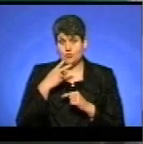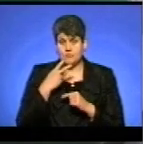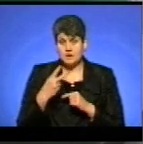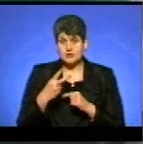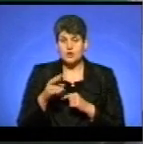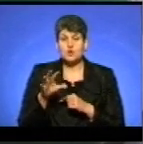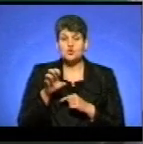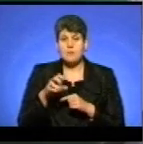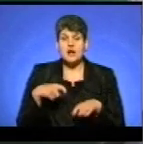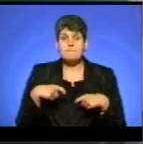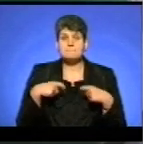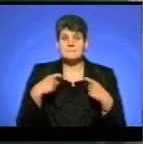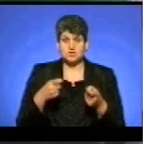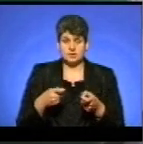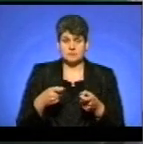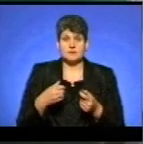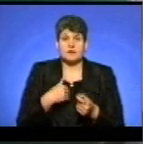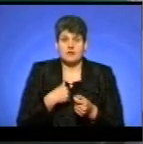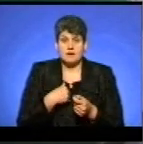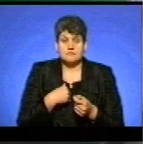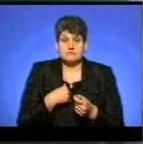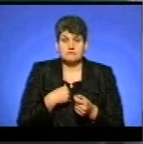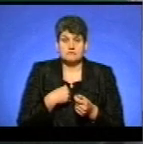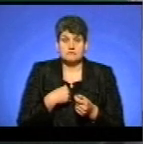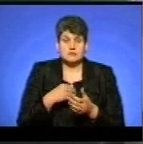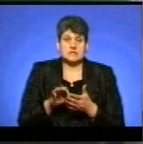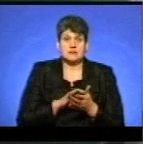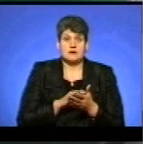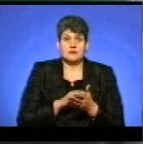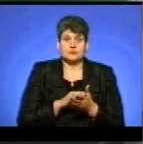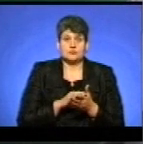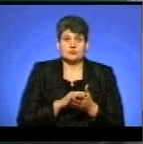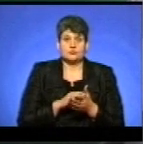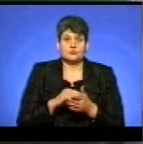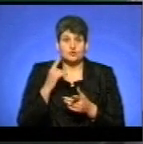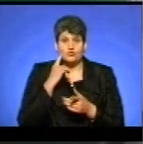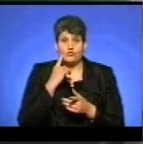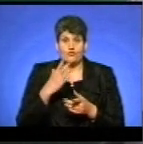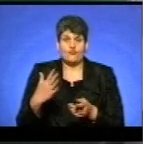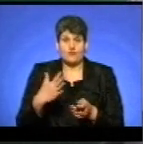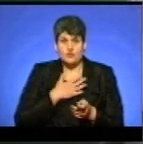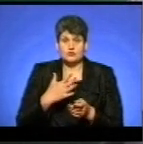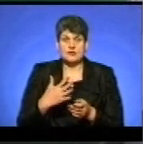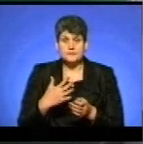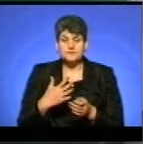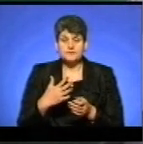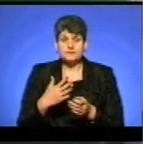ніби собака біжить. Я одразу, а тут чую удар в груди. І